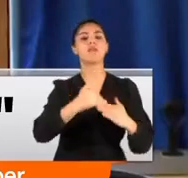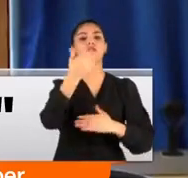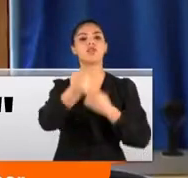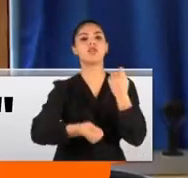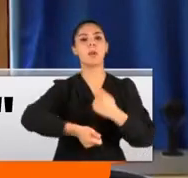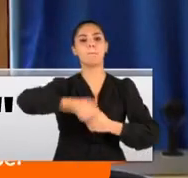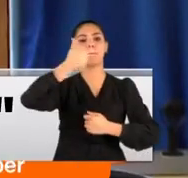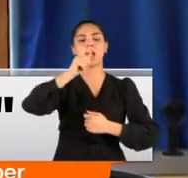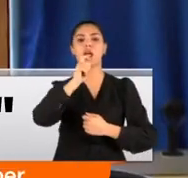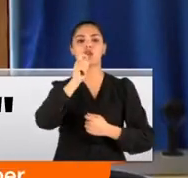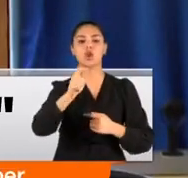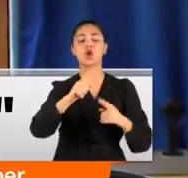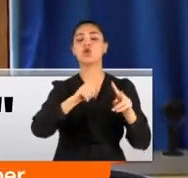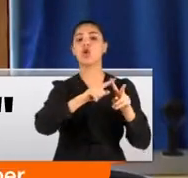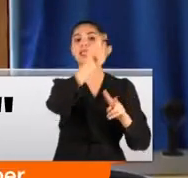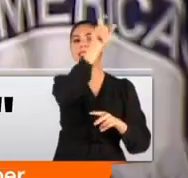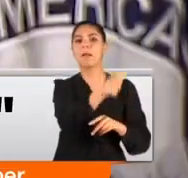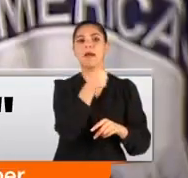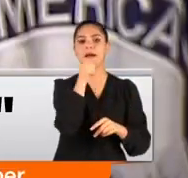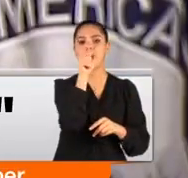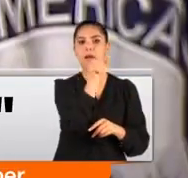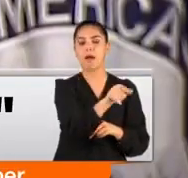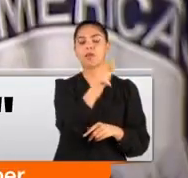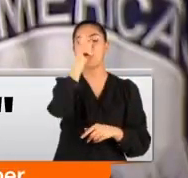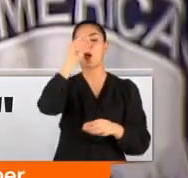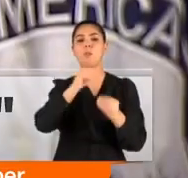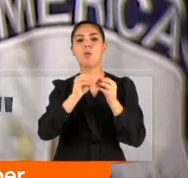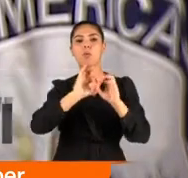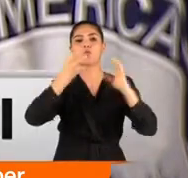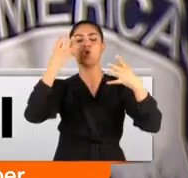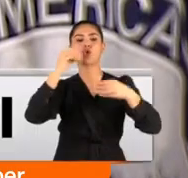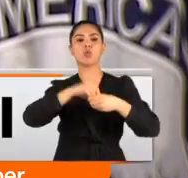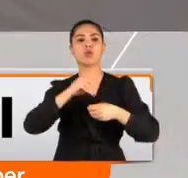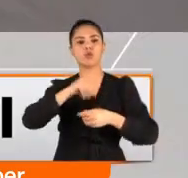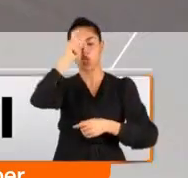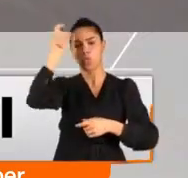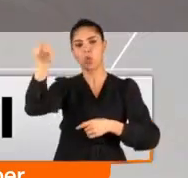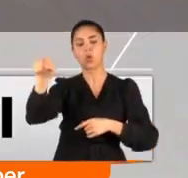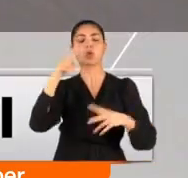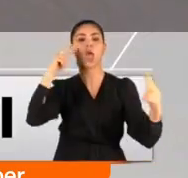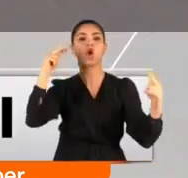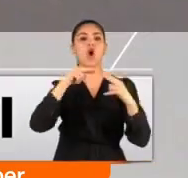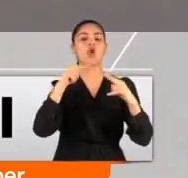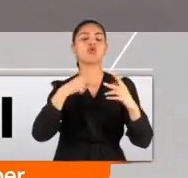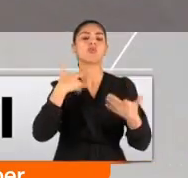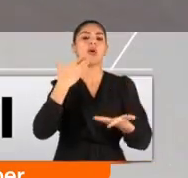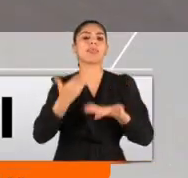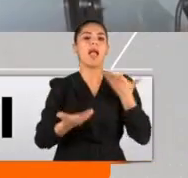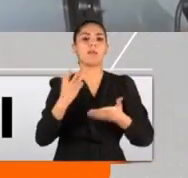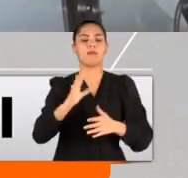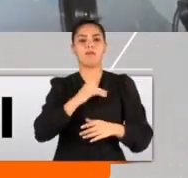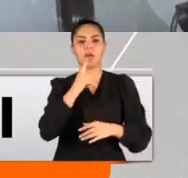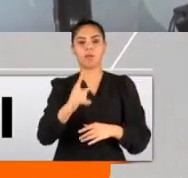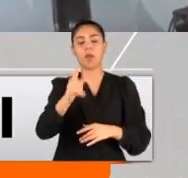Bakanlığı Sözcüsü Ned Price sorunun çözümü için Türkiye ile istişarelerin sürdüğünü söyledi. Ülkemizin savunma